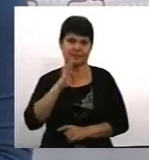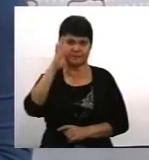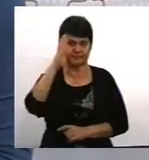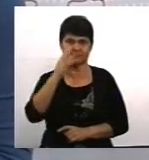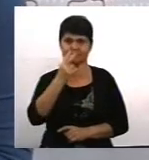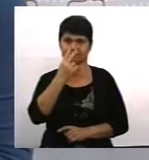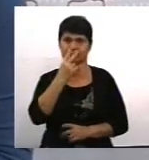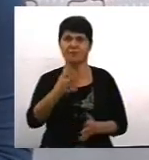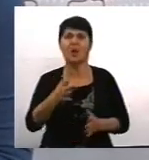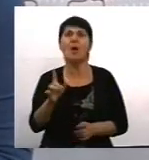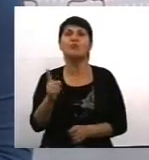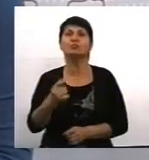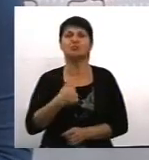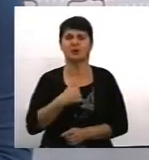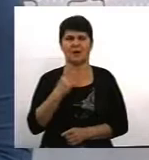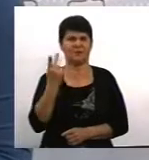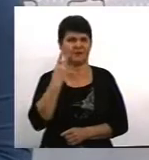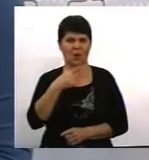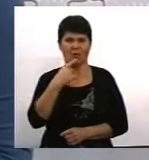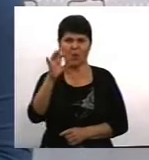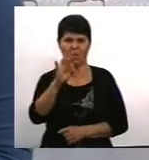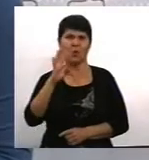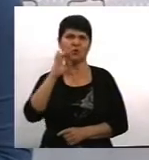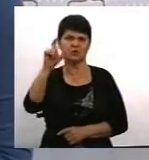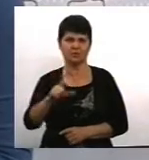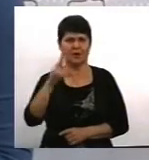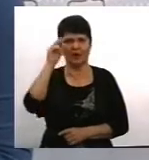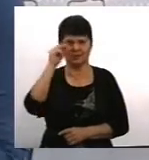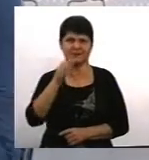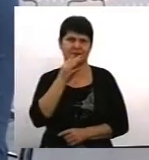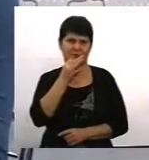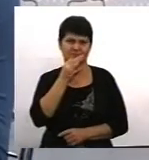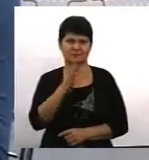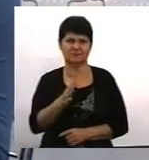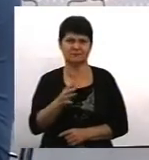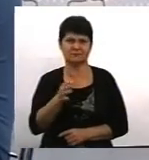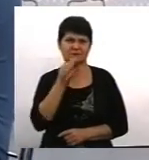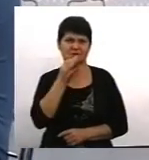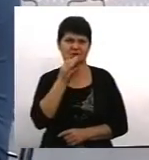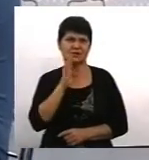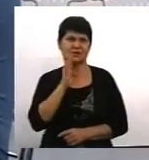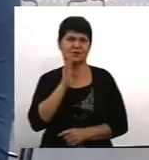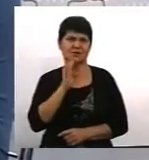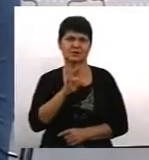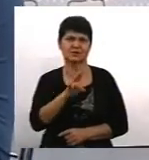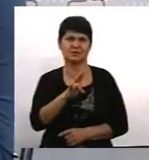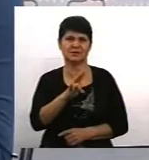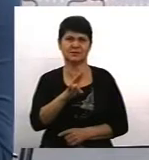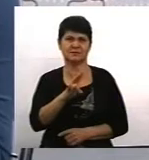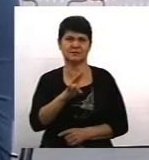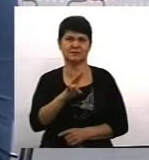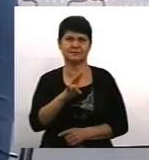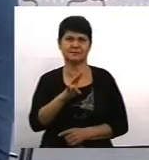Чому я говорю про жінок, по-перше? Тому що цифра скривджених жінок, вона навіть не помірна з тим, що там скривджені